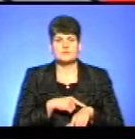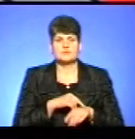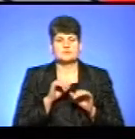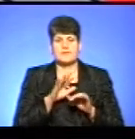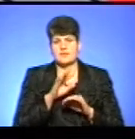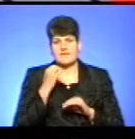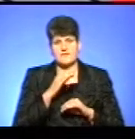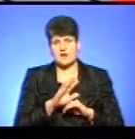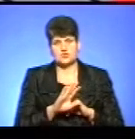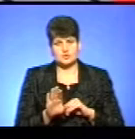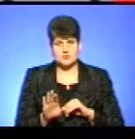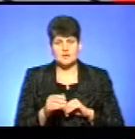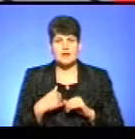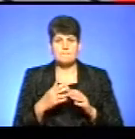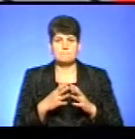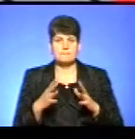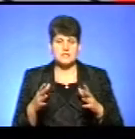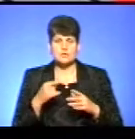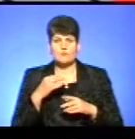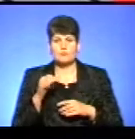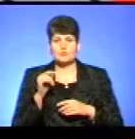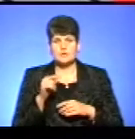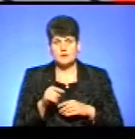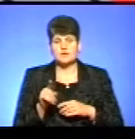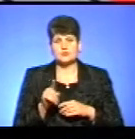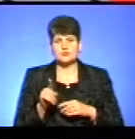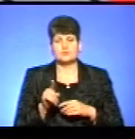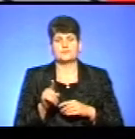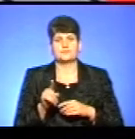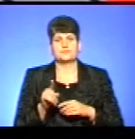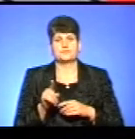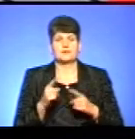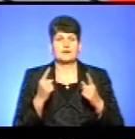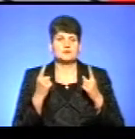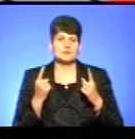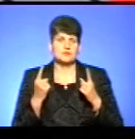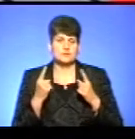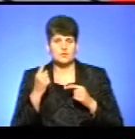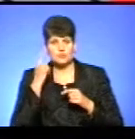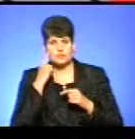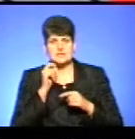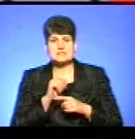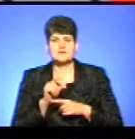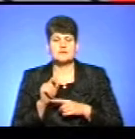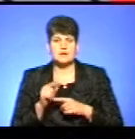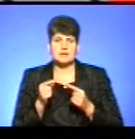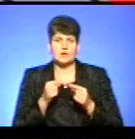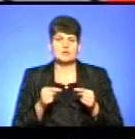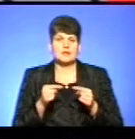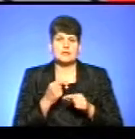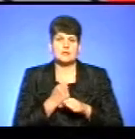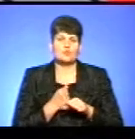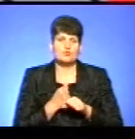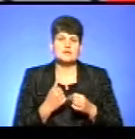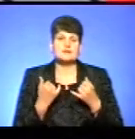тому я більше віддаю перевагу тому, щоб зосереджуватися на суттєвих завданнях, на конкретній роботі.